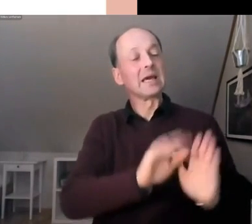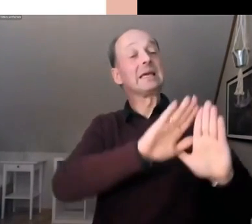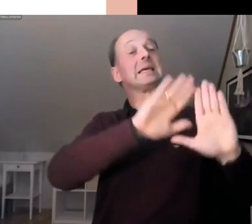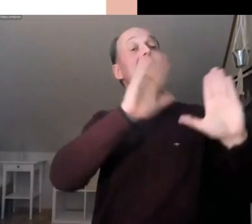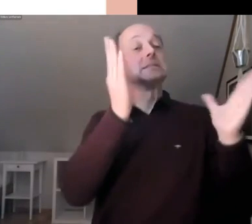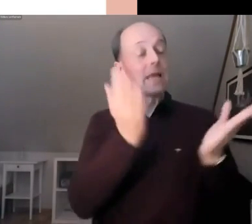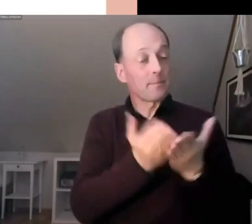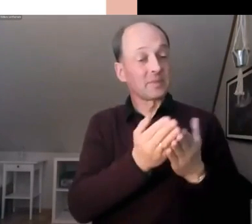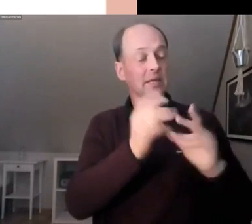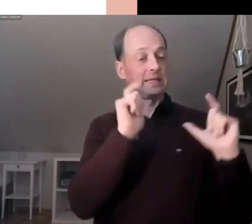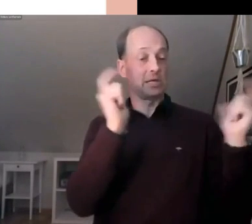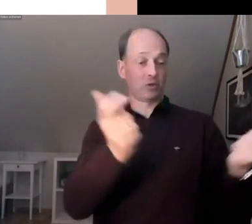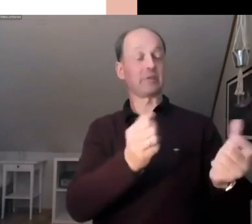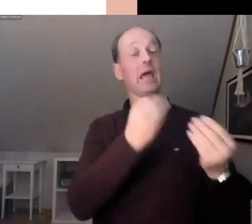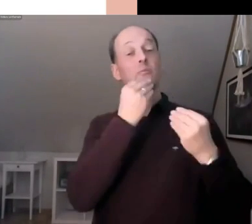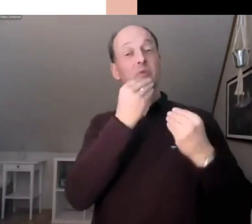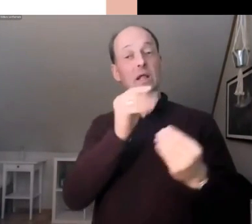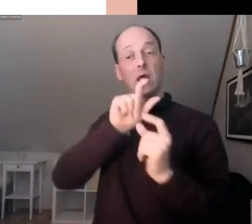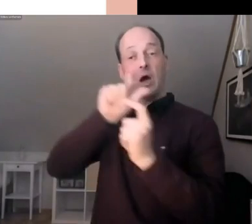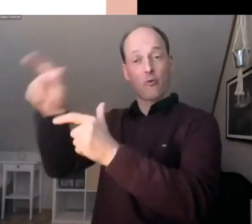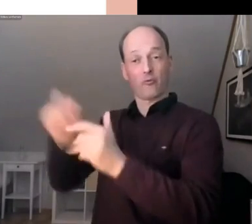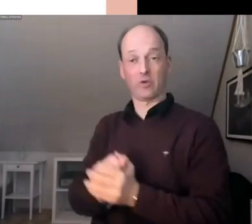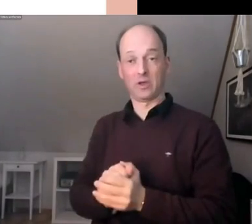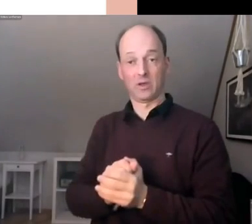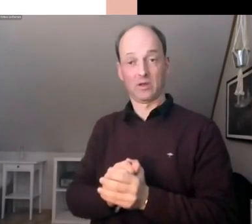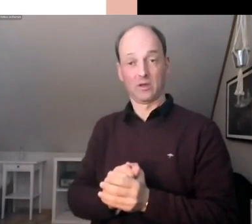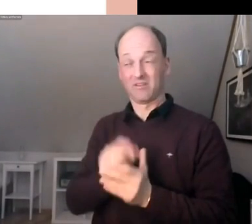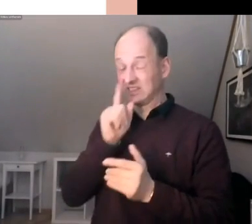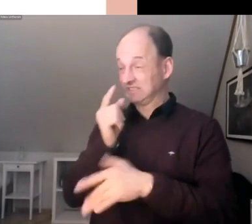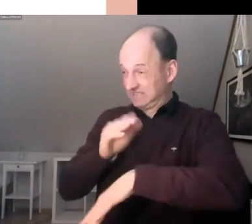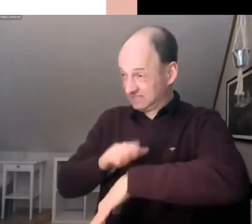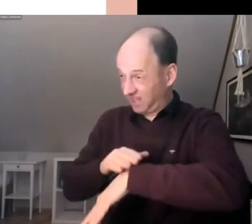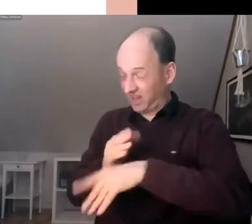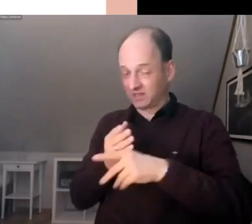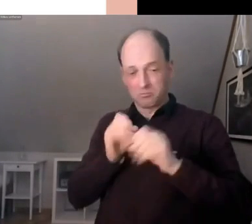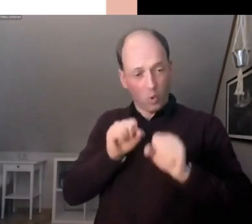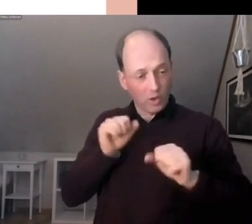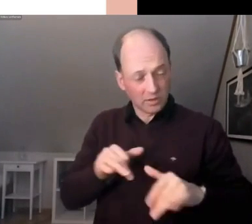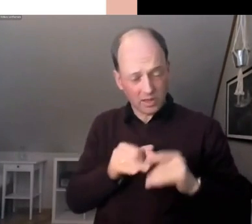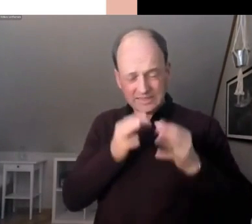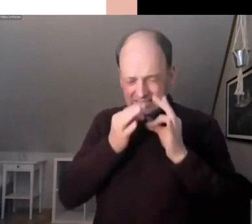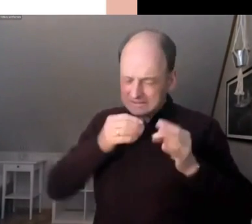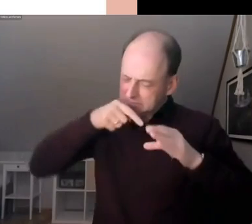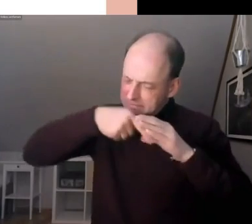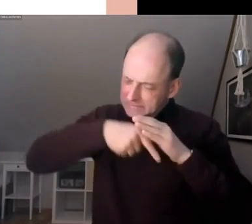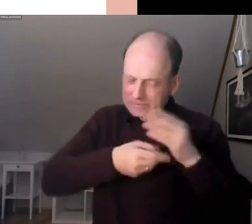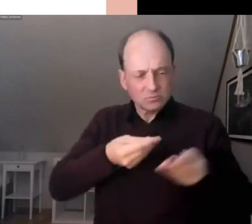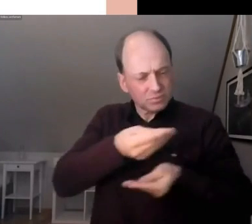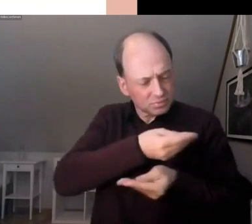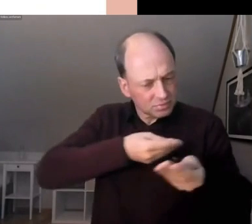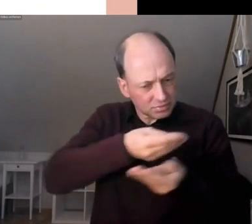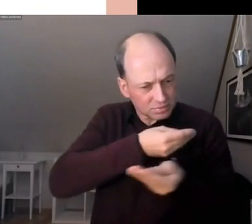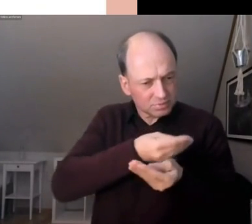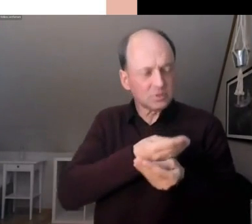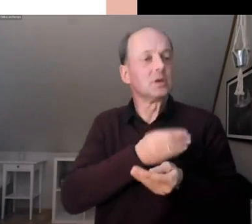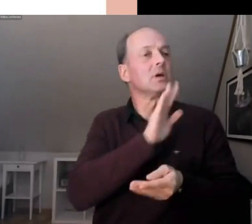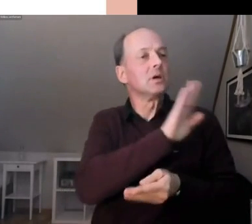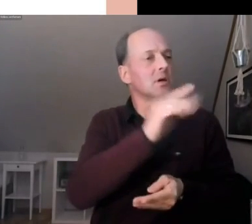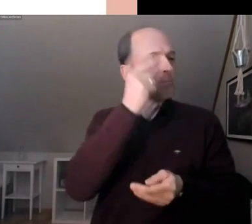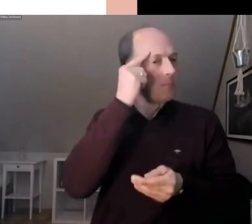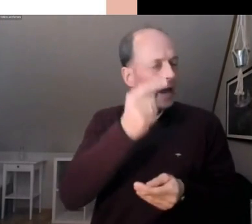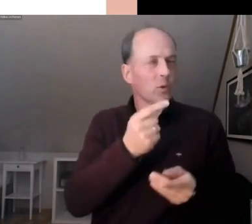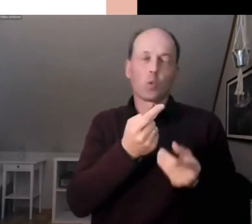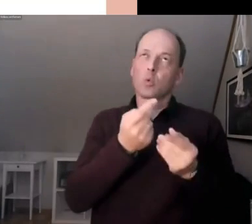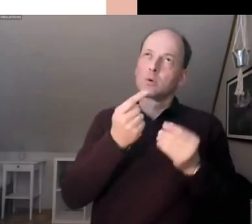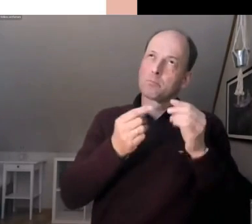die Möglichkeiten hätte, sich mal intensiv mit den wissenschaftlichen Erkenntnissen auseinanderzusetzen und anschließend ihre Ansichten zu ganz bestimmten